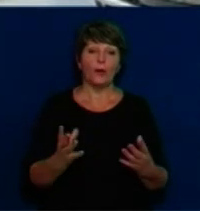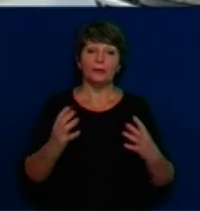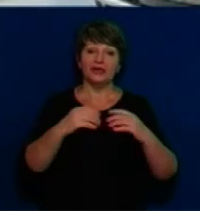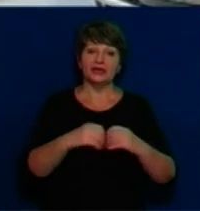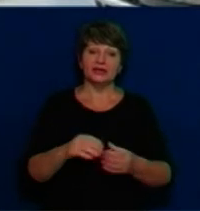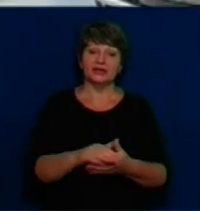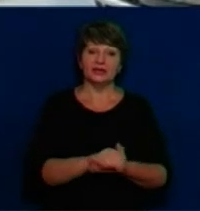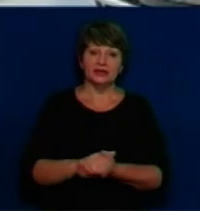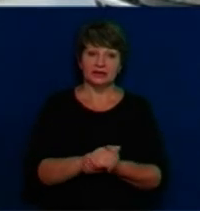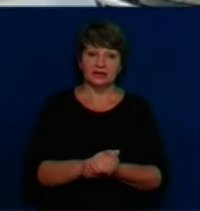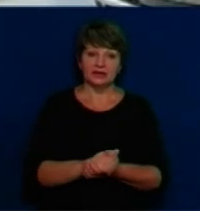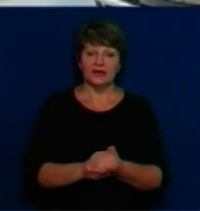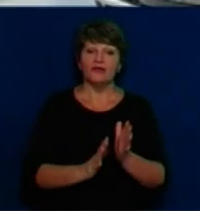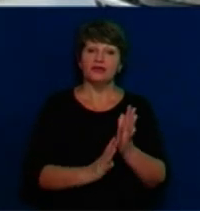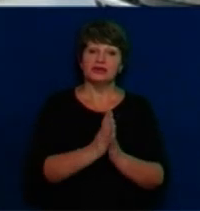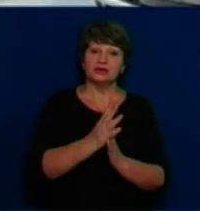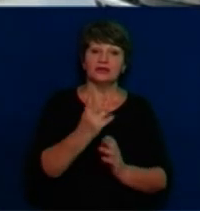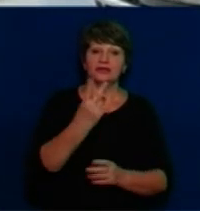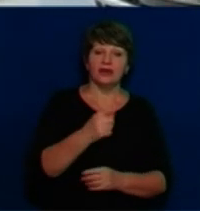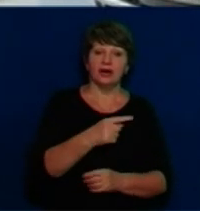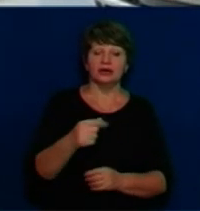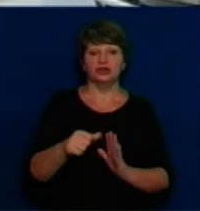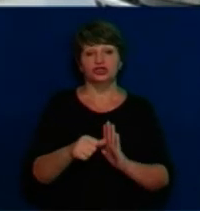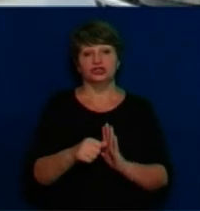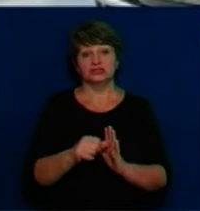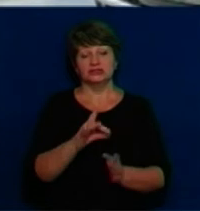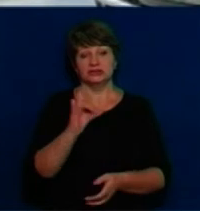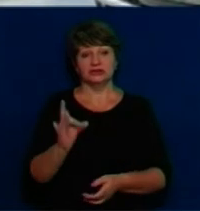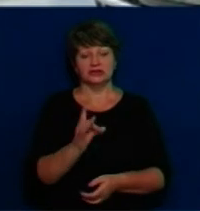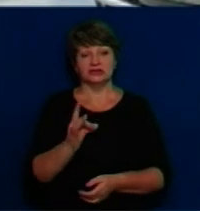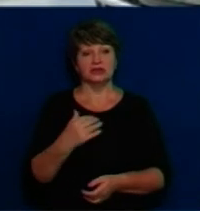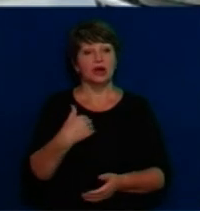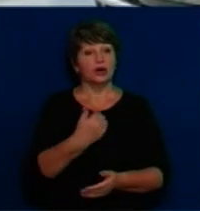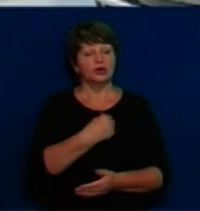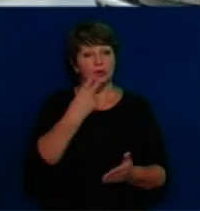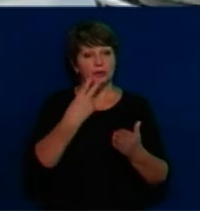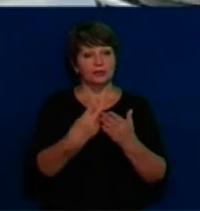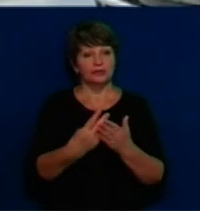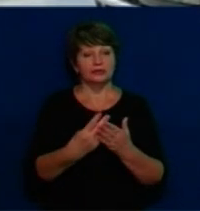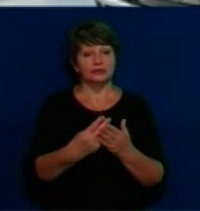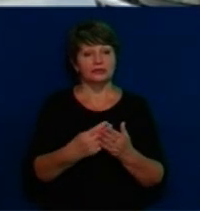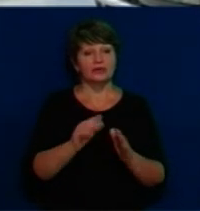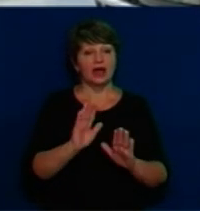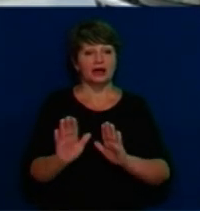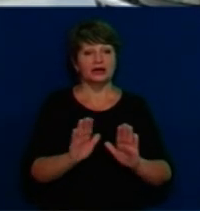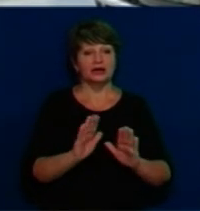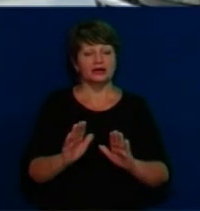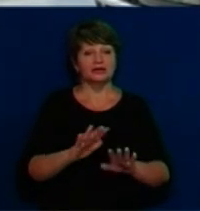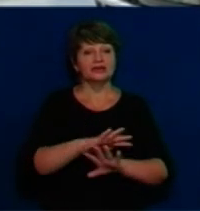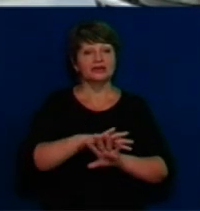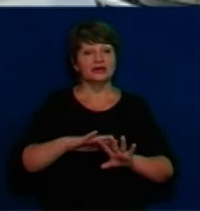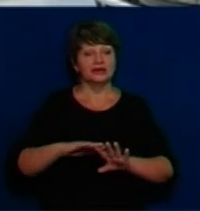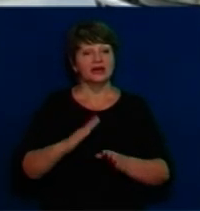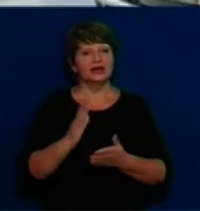громад зростуть в середньому 2,6 разів. Я хочу попросити нашого режисера зараз вивести на екран діаграму номер 1. Вона є